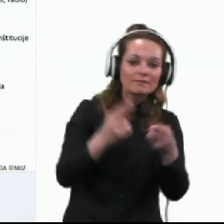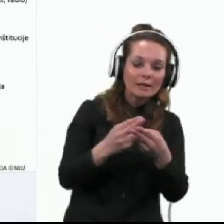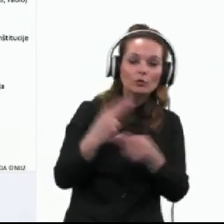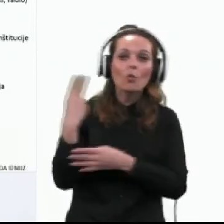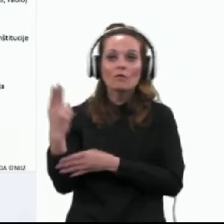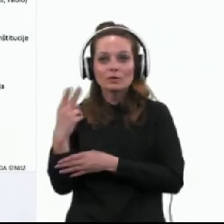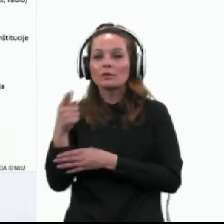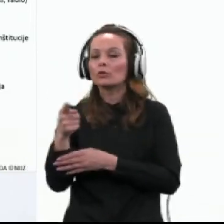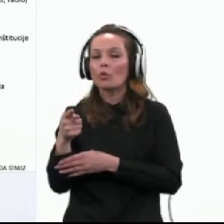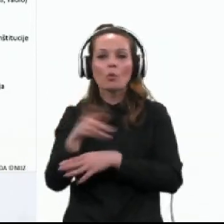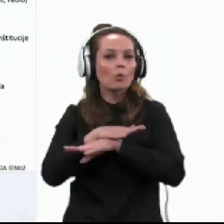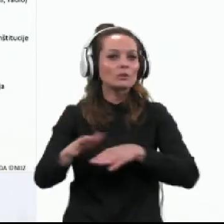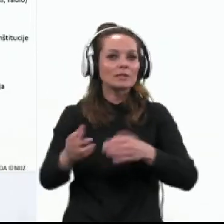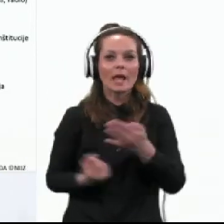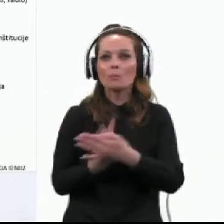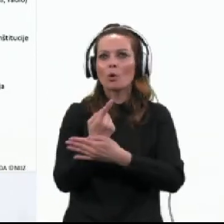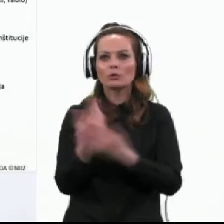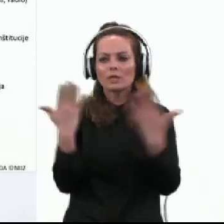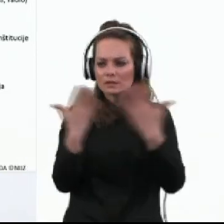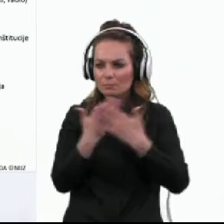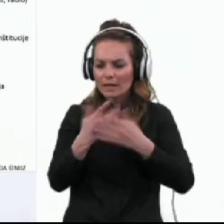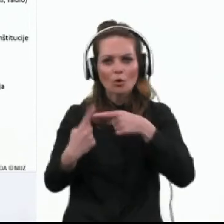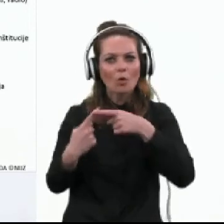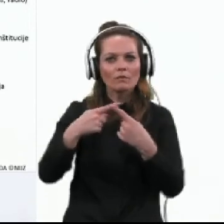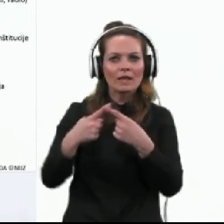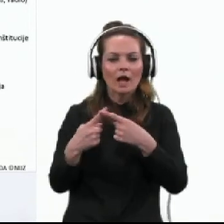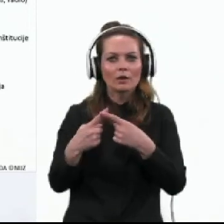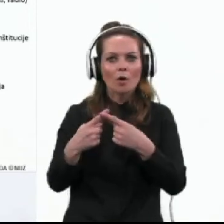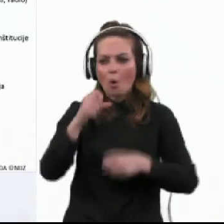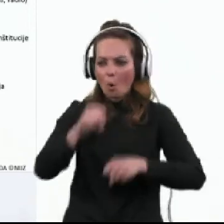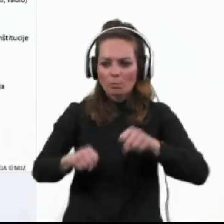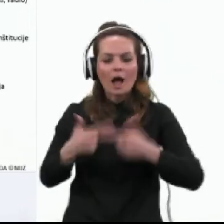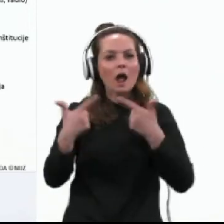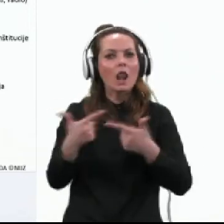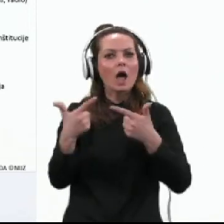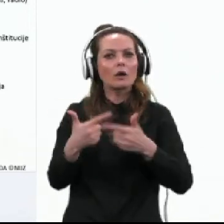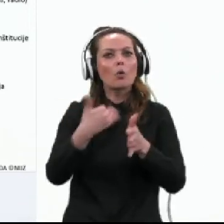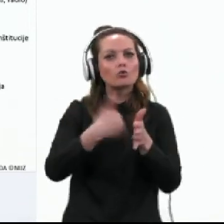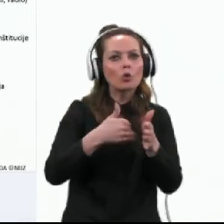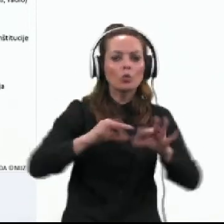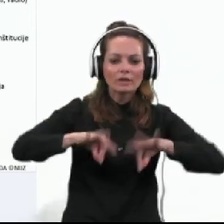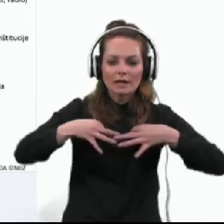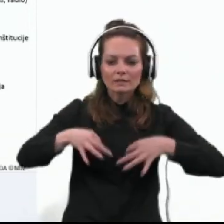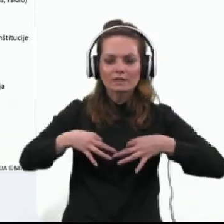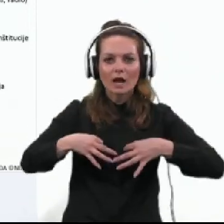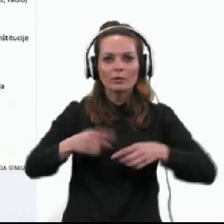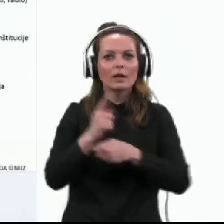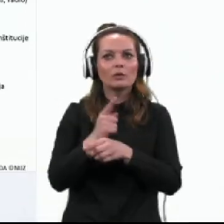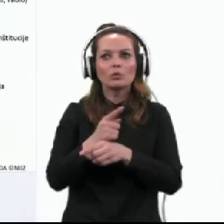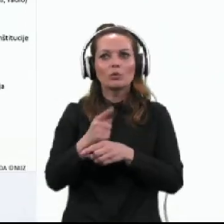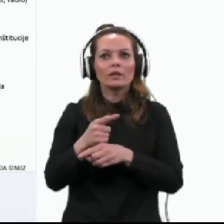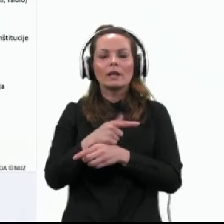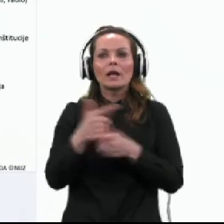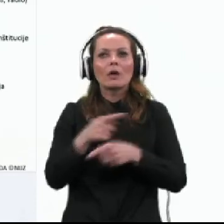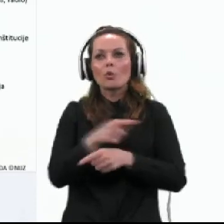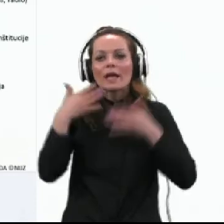seveda vse to povzroča zmedo in tvegano vedenje, ki lahko škoduje zdravje, bodi do nezaupanja